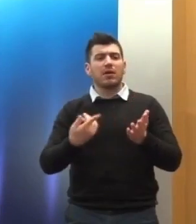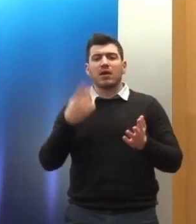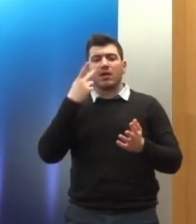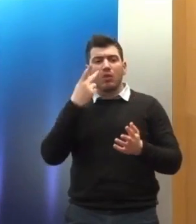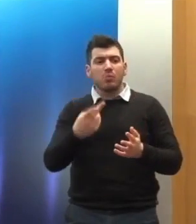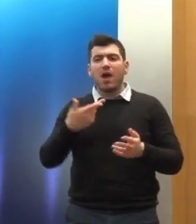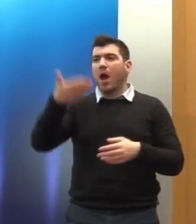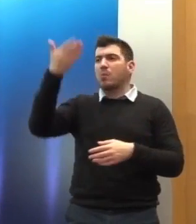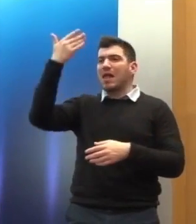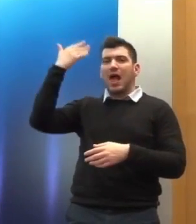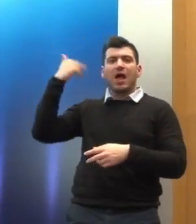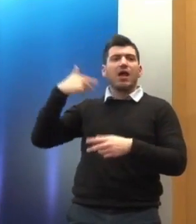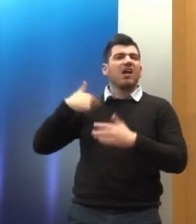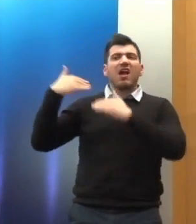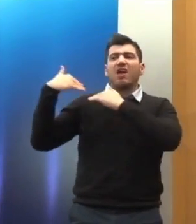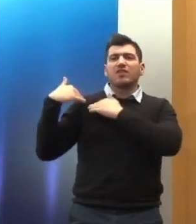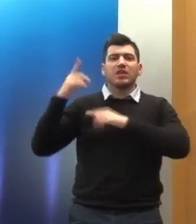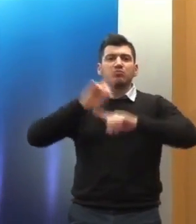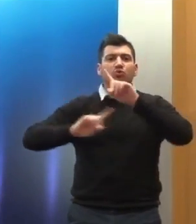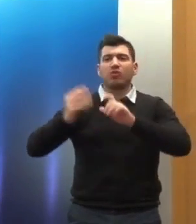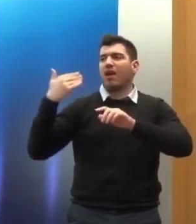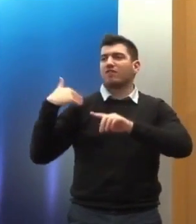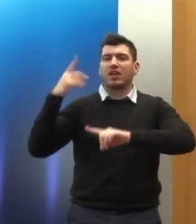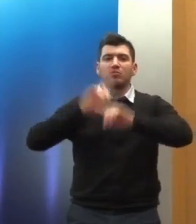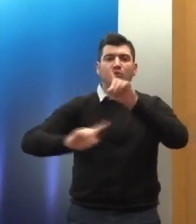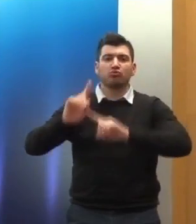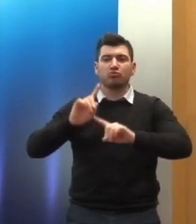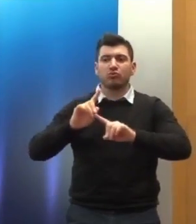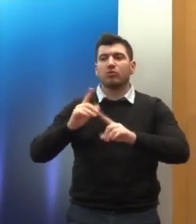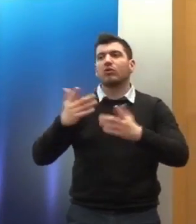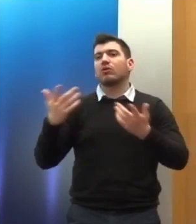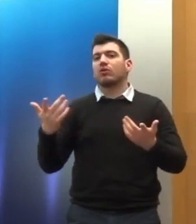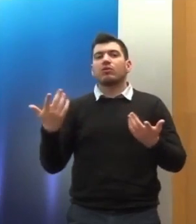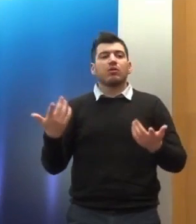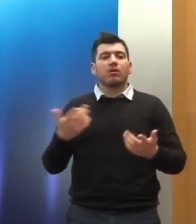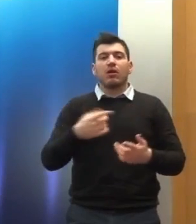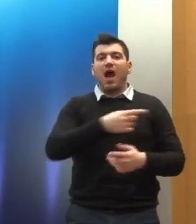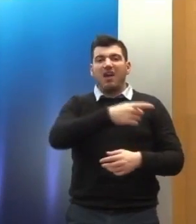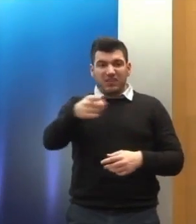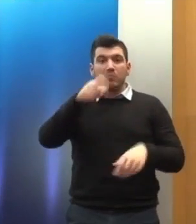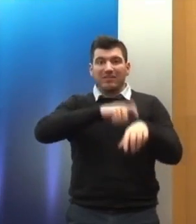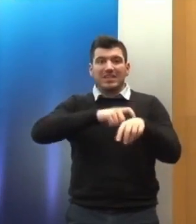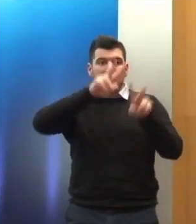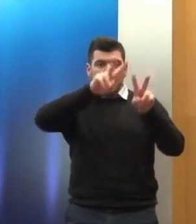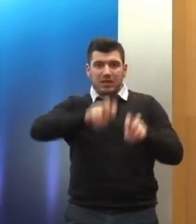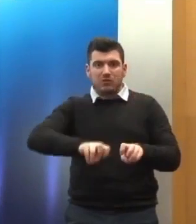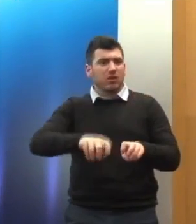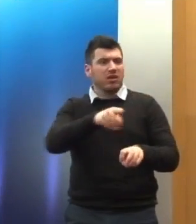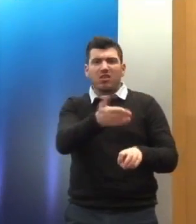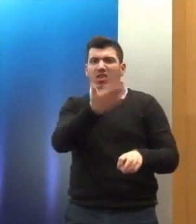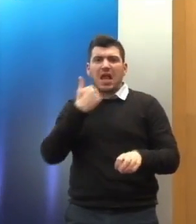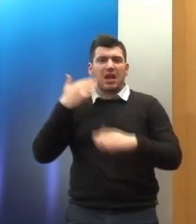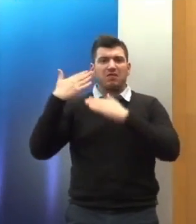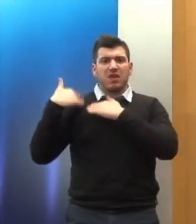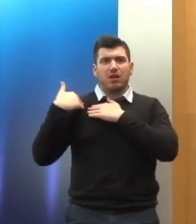και για περίοδους για τις οποίες όχι μόνο δεν έφεραν οι εξεταζόμενοι καμία ευθύνη, αλλά και με τον